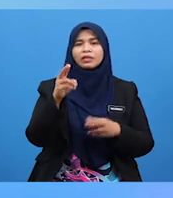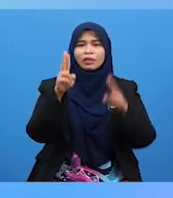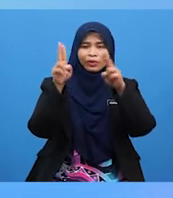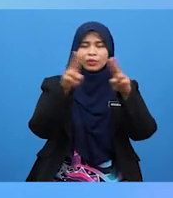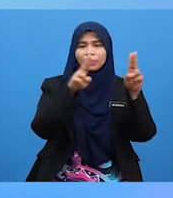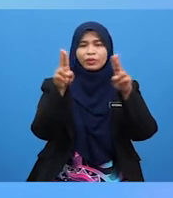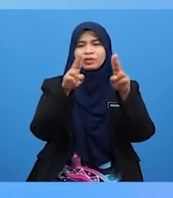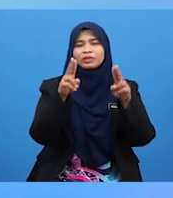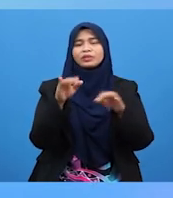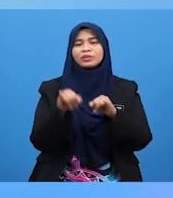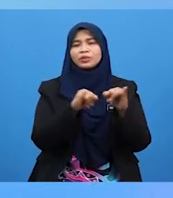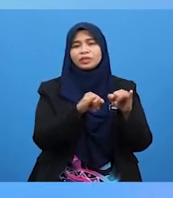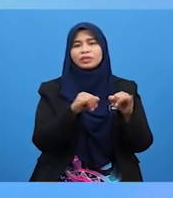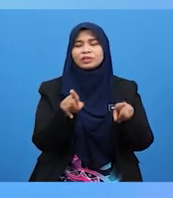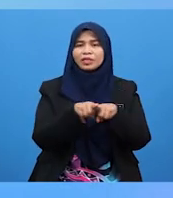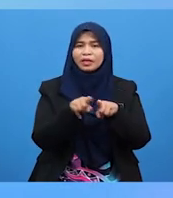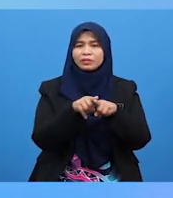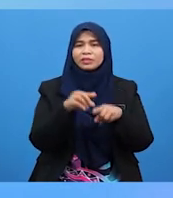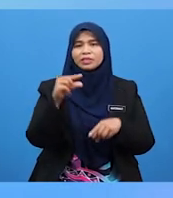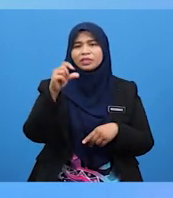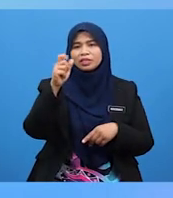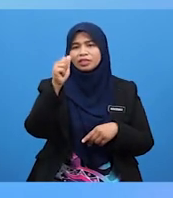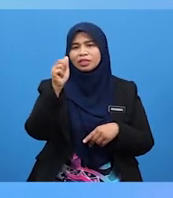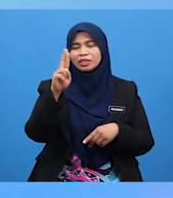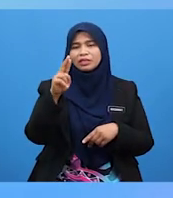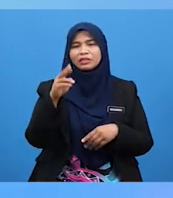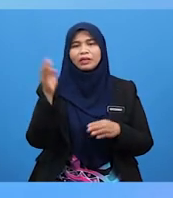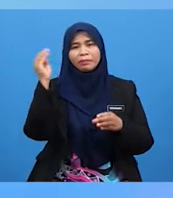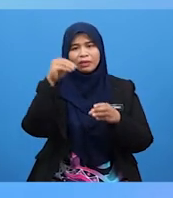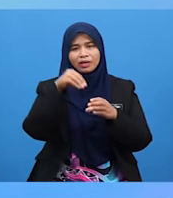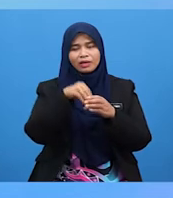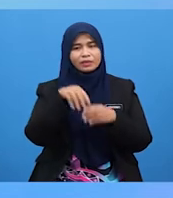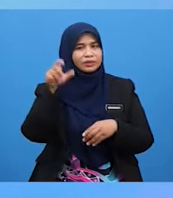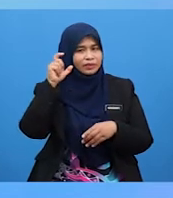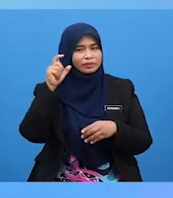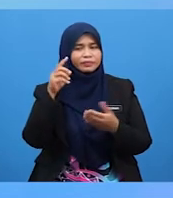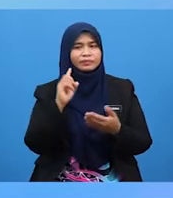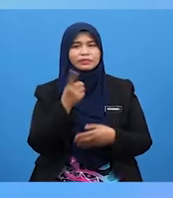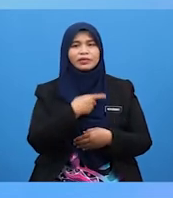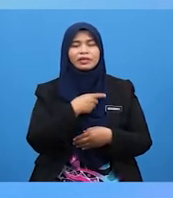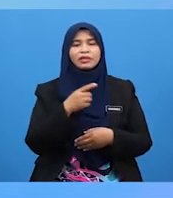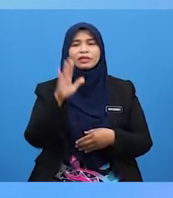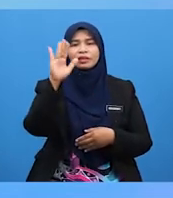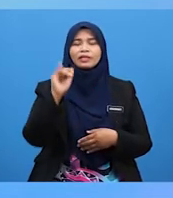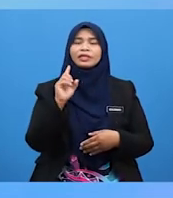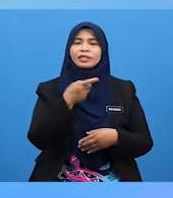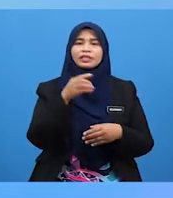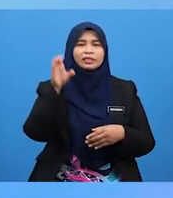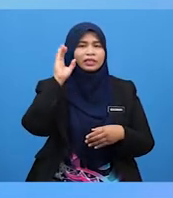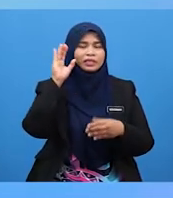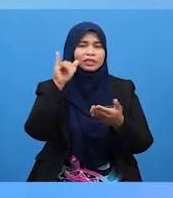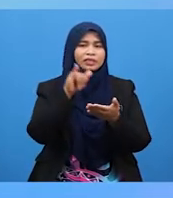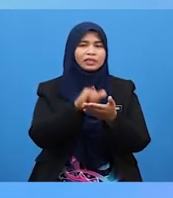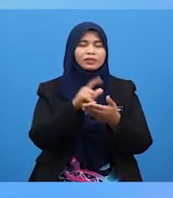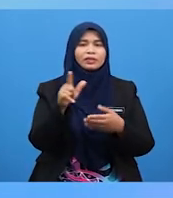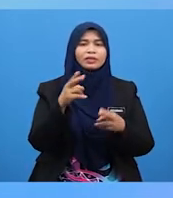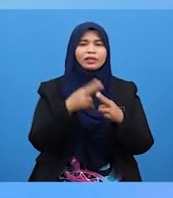turut bergetar. Getaran udara memasuki telinga kita. Yang kita dengar itulah yang